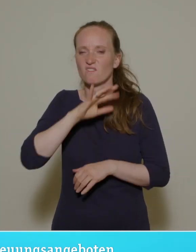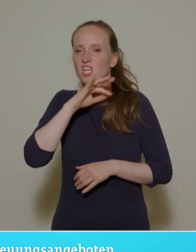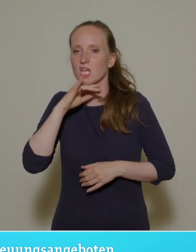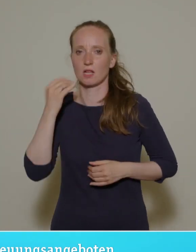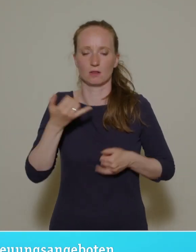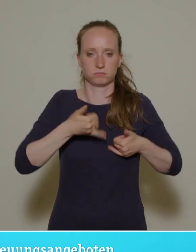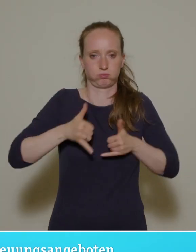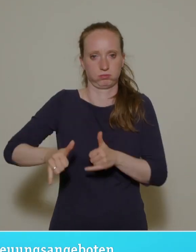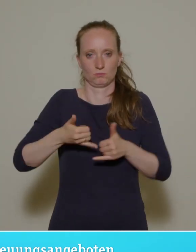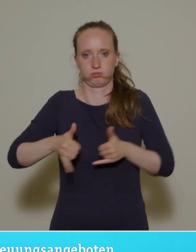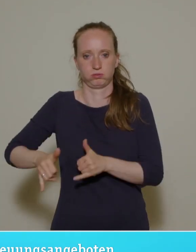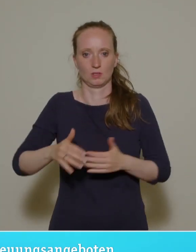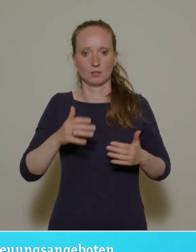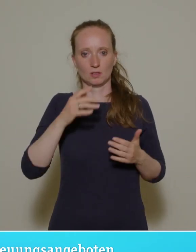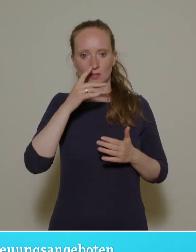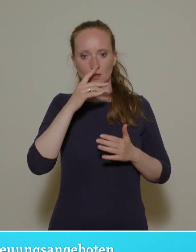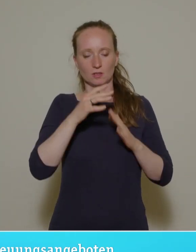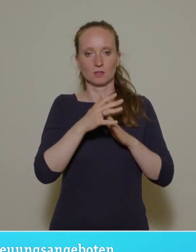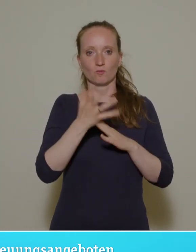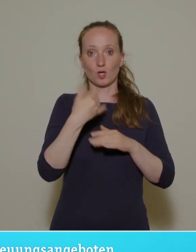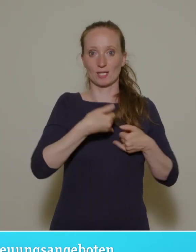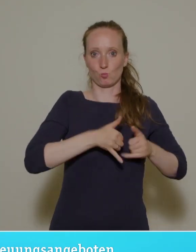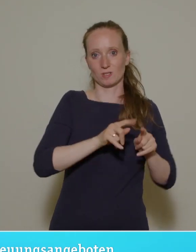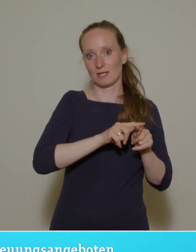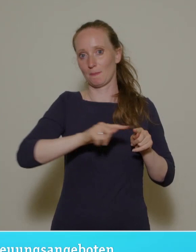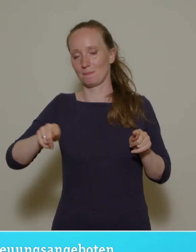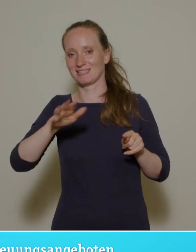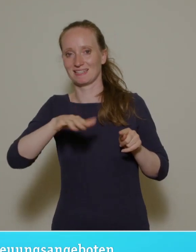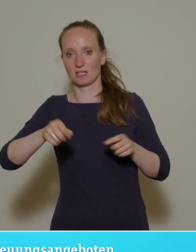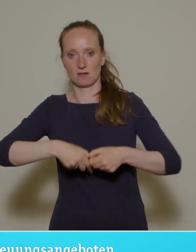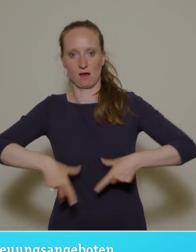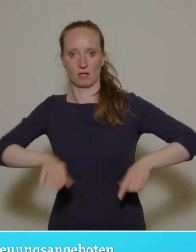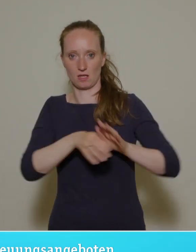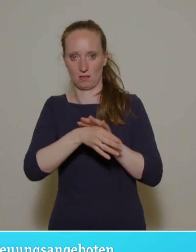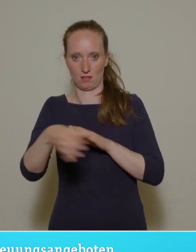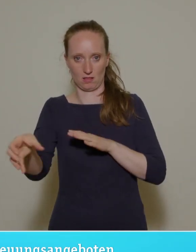Todzeit beträgt ja zwei Jahre, von der Geburt bis zum Einrücken in den Kindergarten.